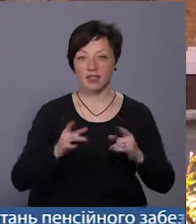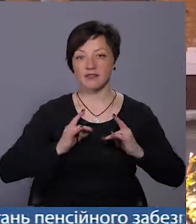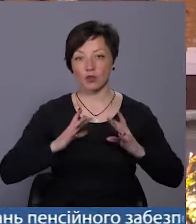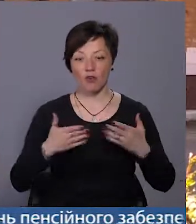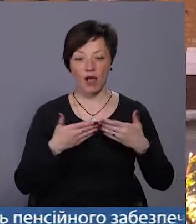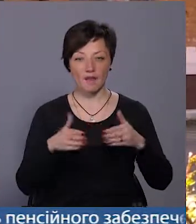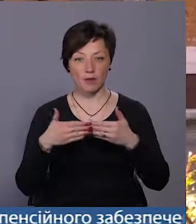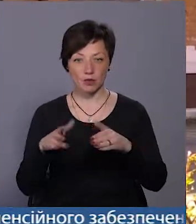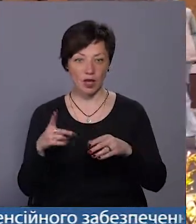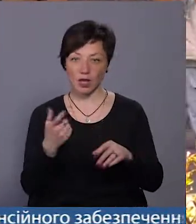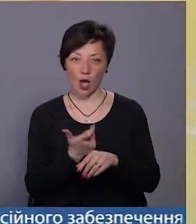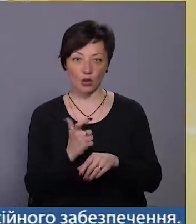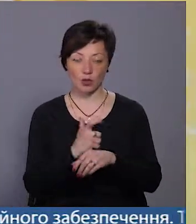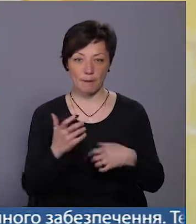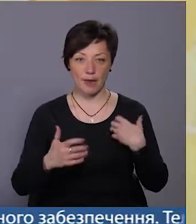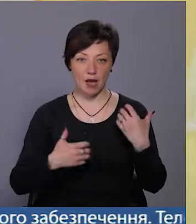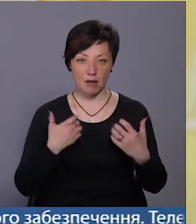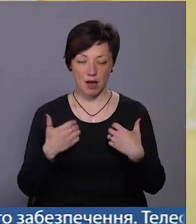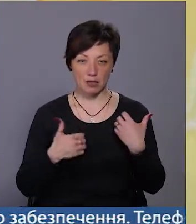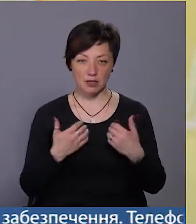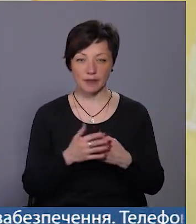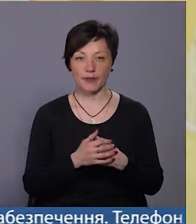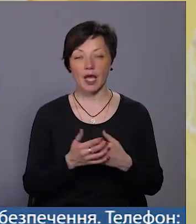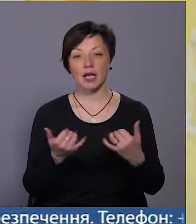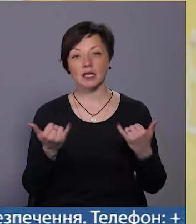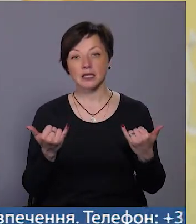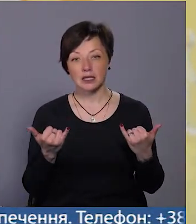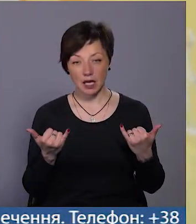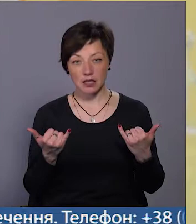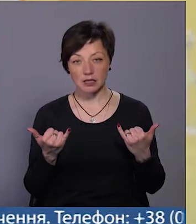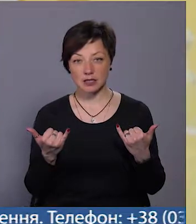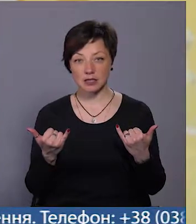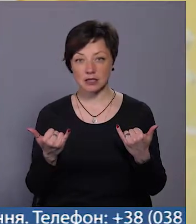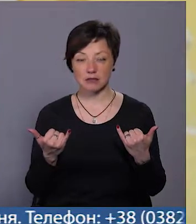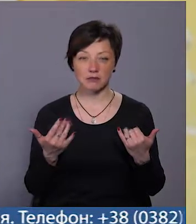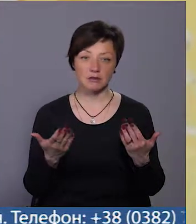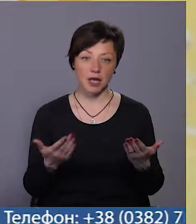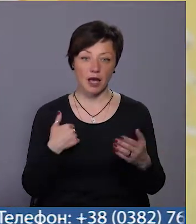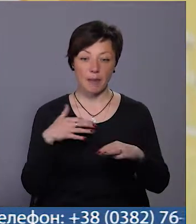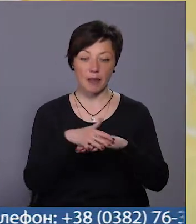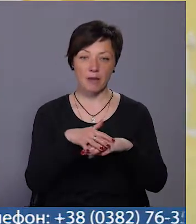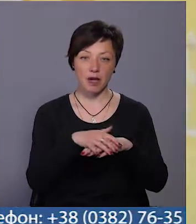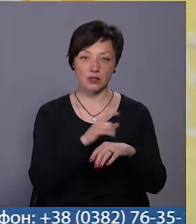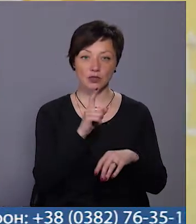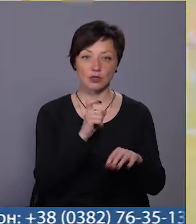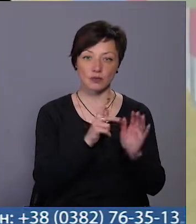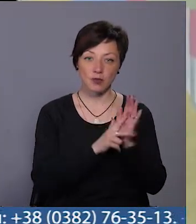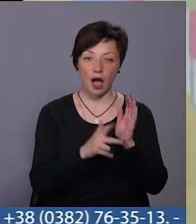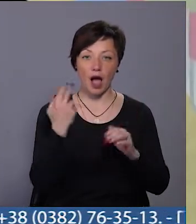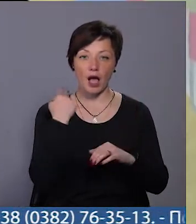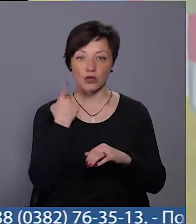випускного не надто переймається. Зараз спробно з математики я на 170 написав, а з англійського – на 198.